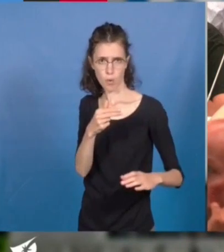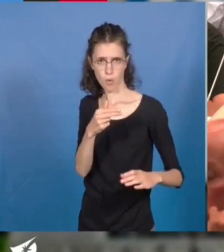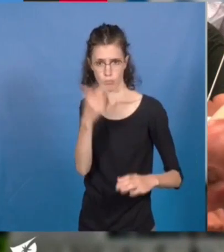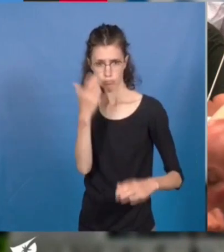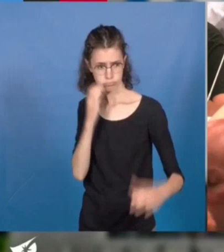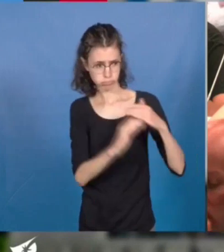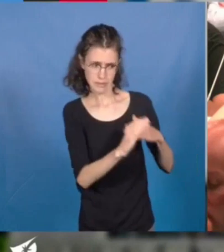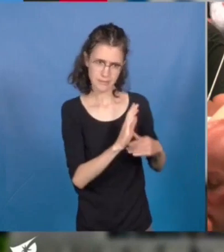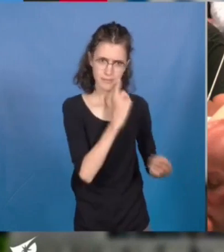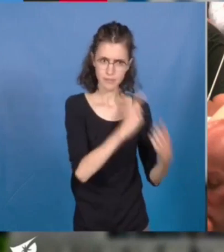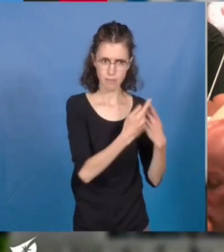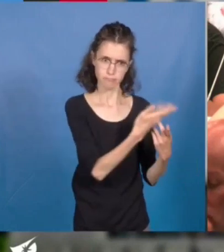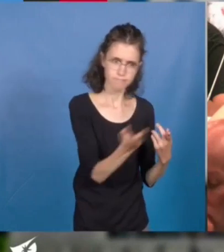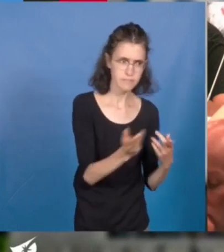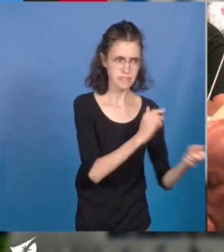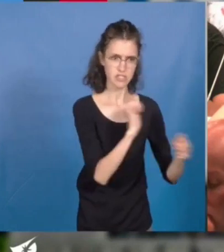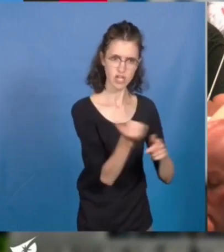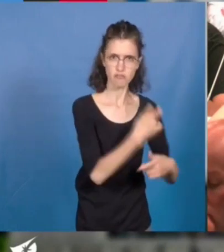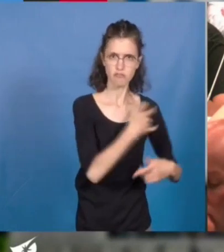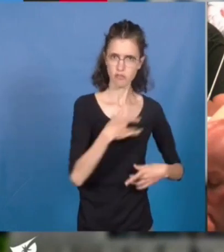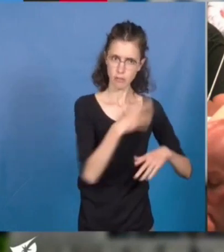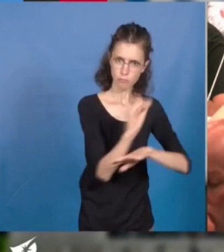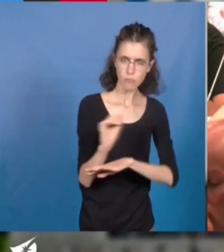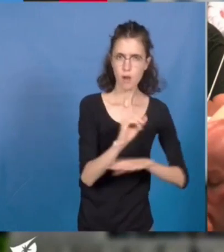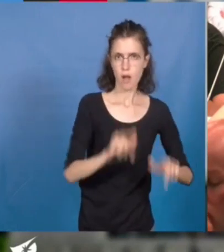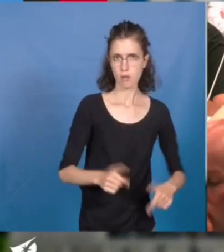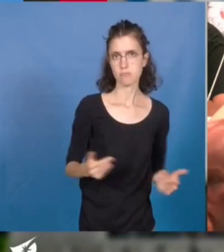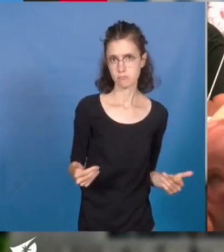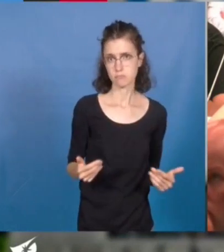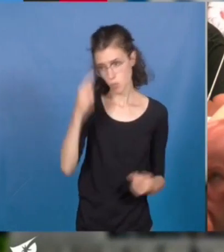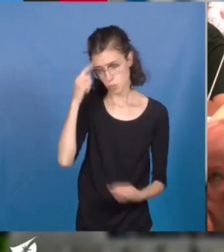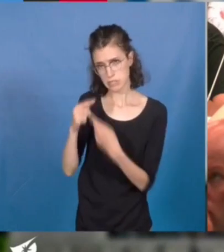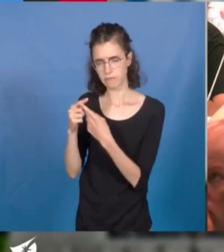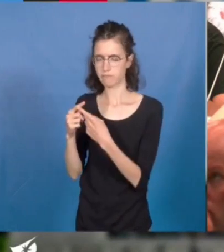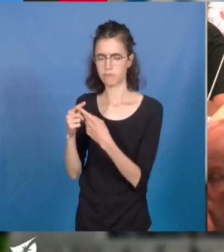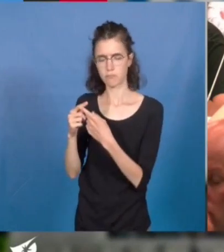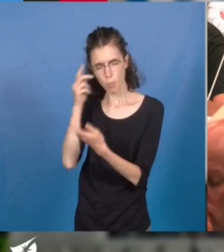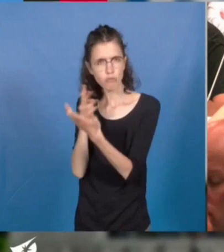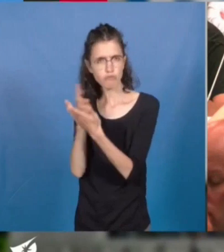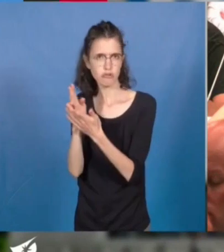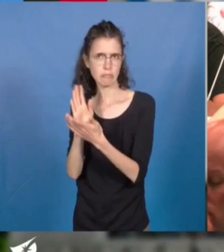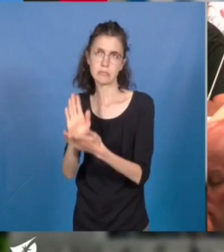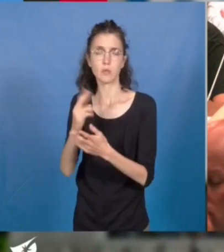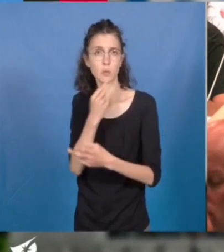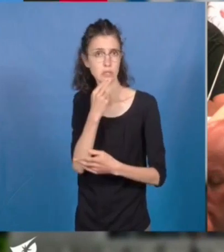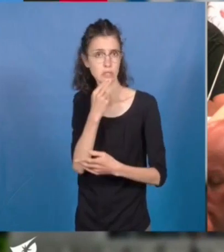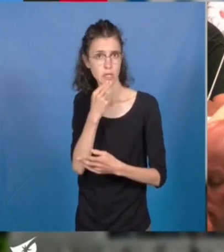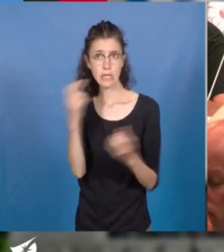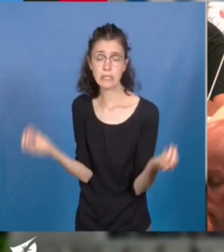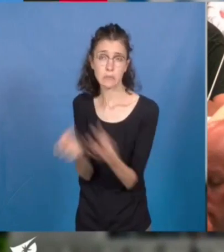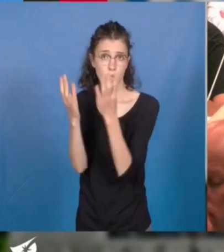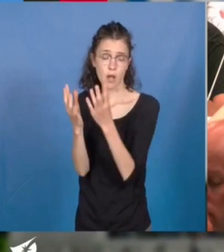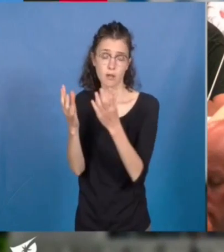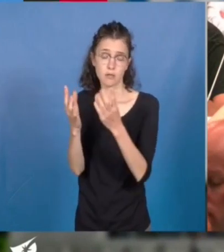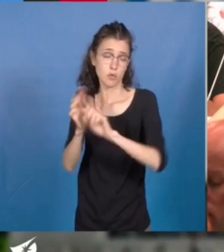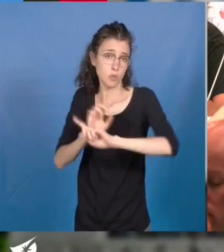Cette entreprise vertueuse, ce grand projet utile, au lieu d'être exceptionnel, devrait nous amener tous à repenser